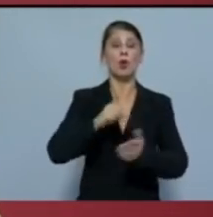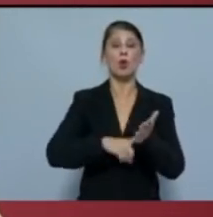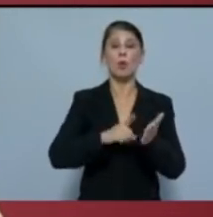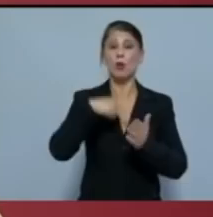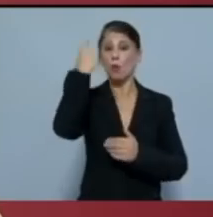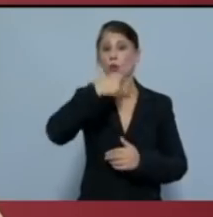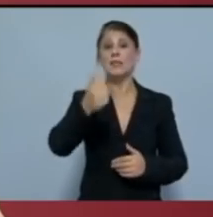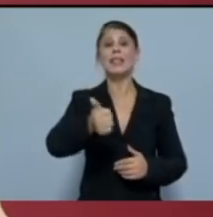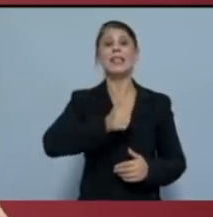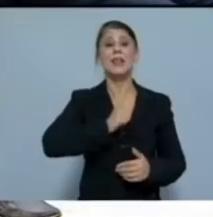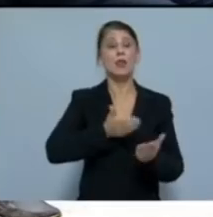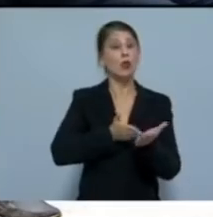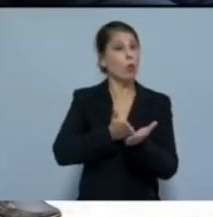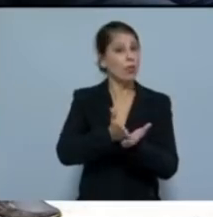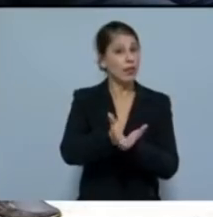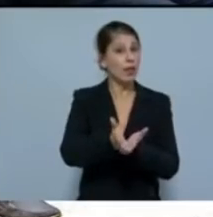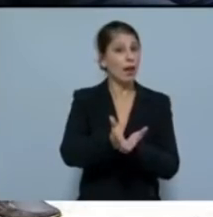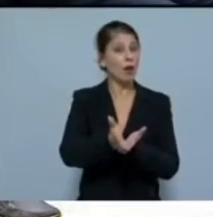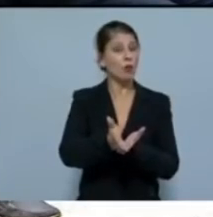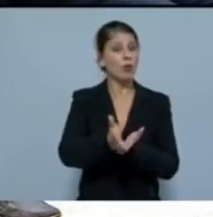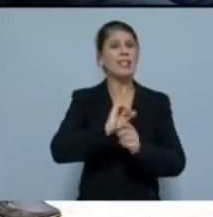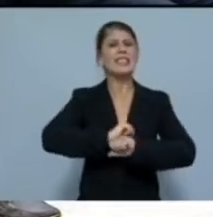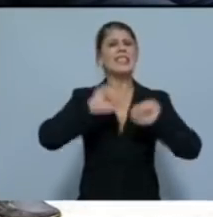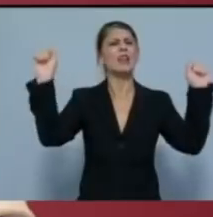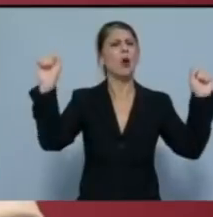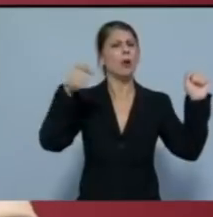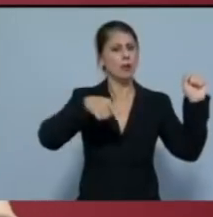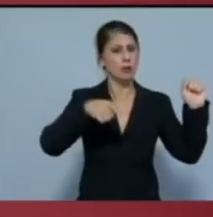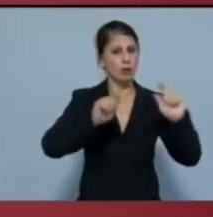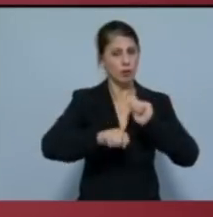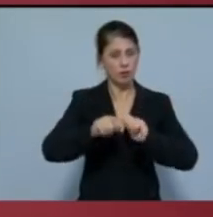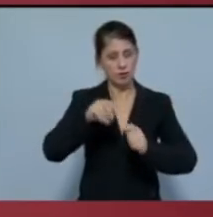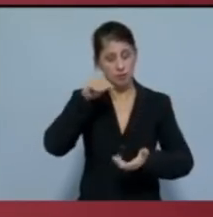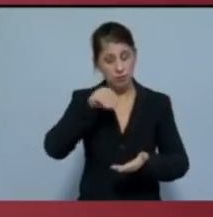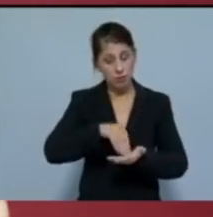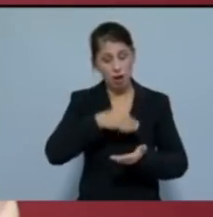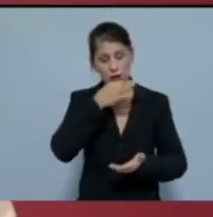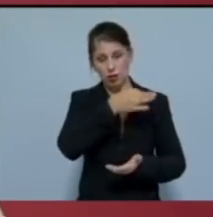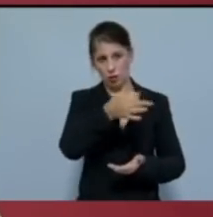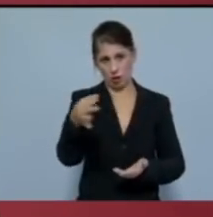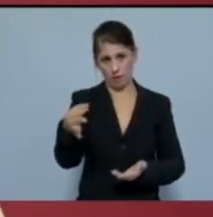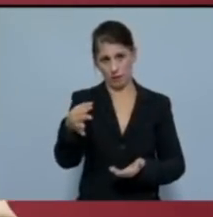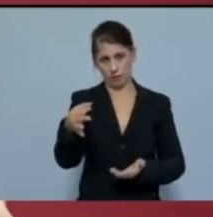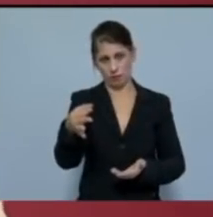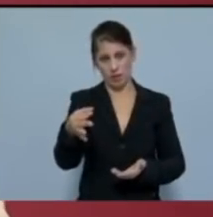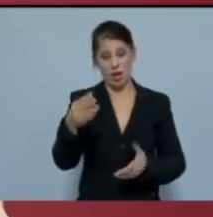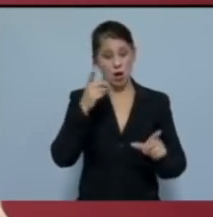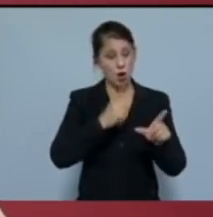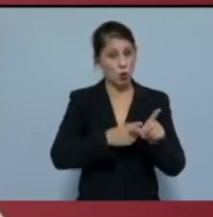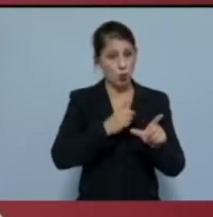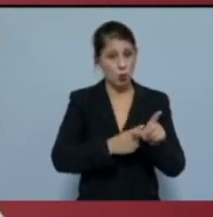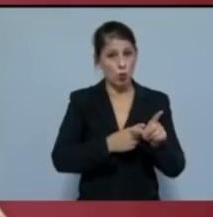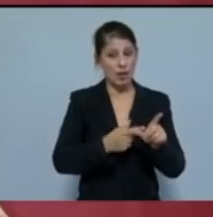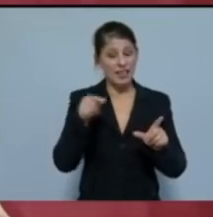προσώπου ή ιδιωτικού δικαίου στη Σαντορίνη. Το λέμε ξανά. Για το ΚΚΕ είναι